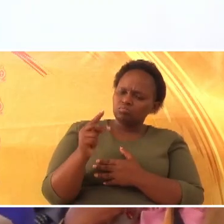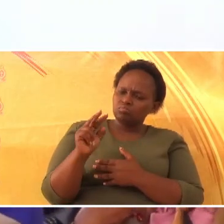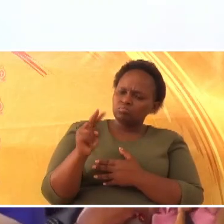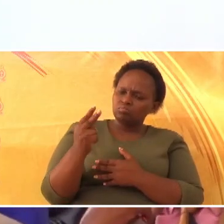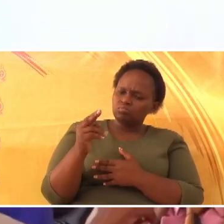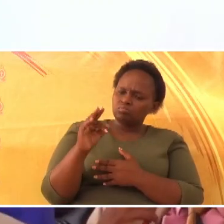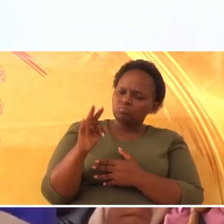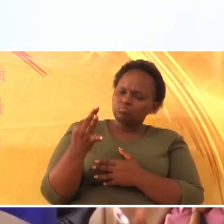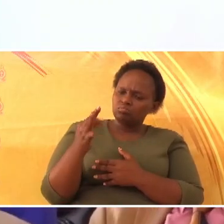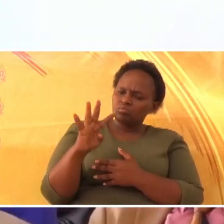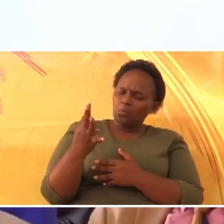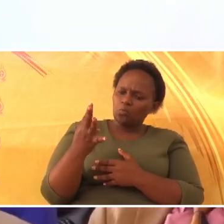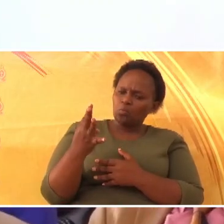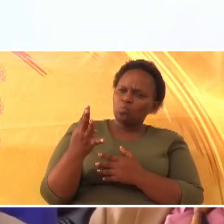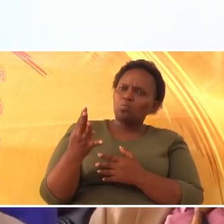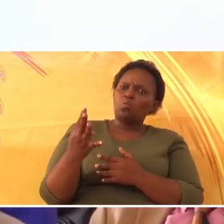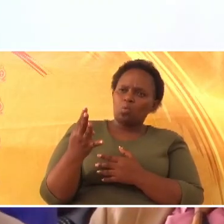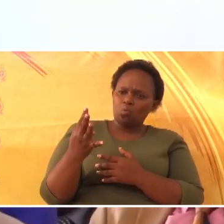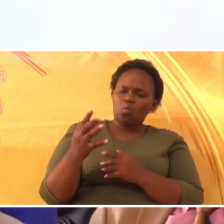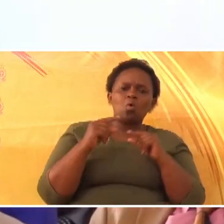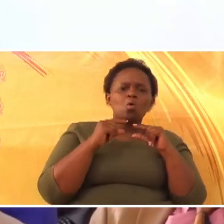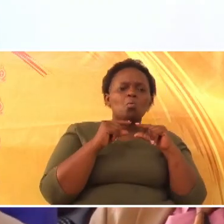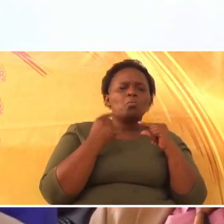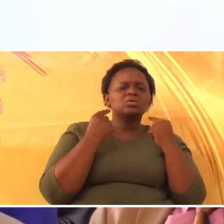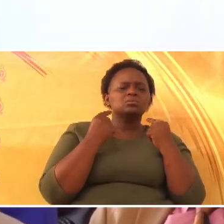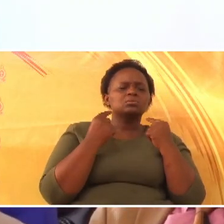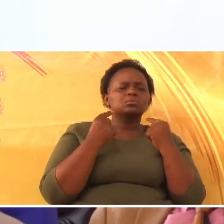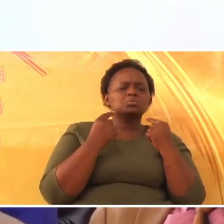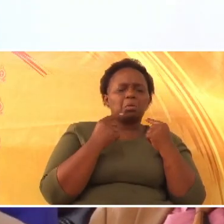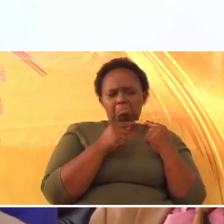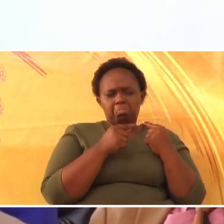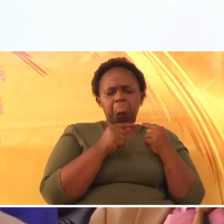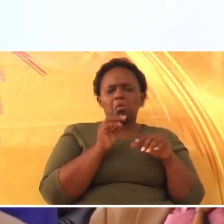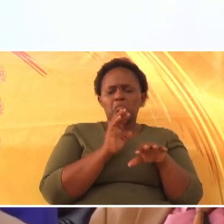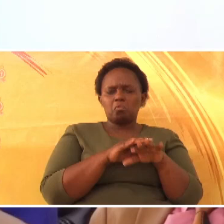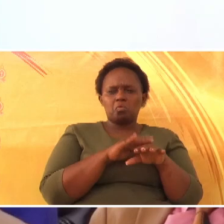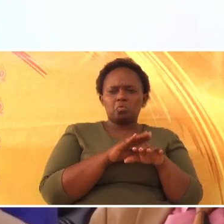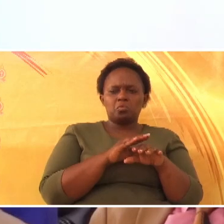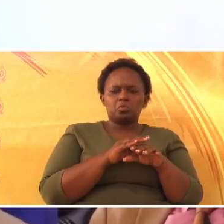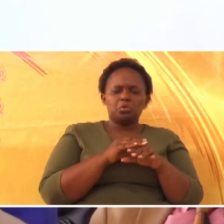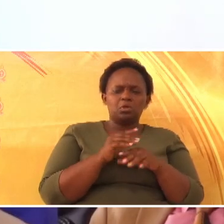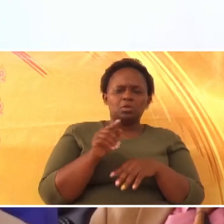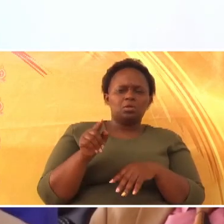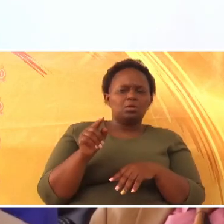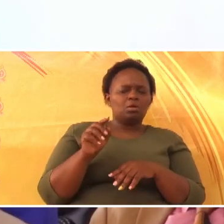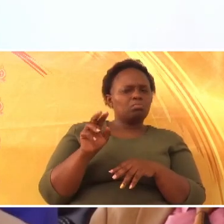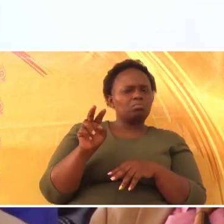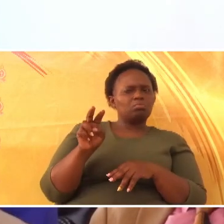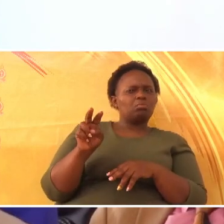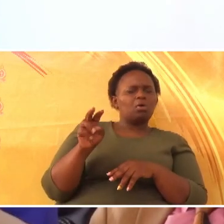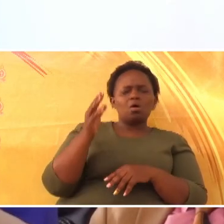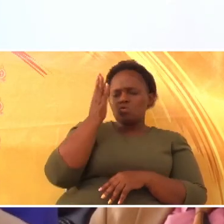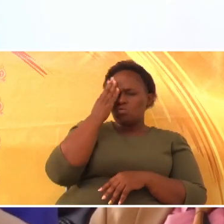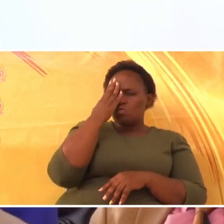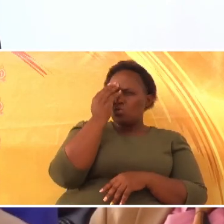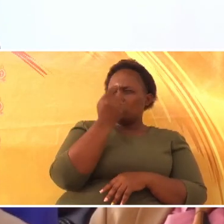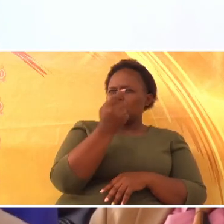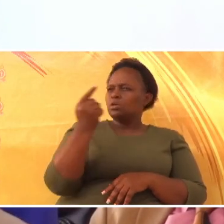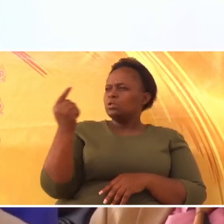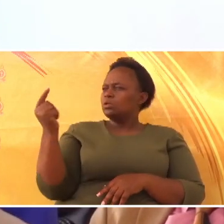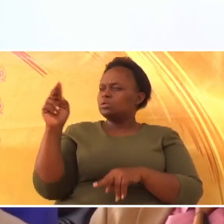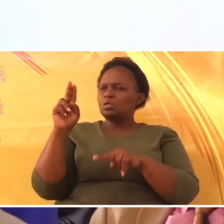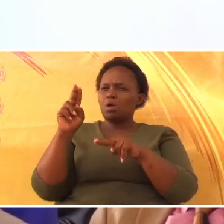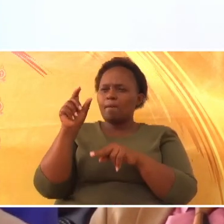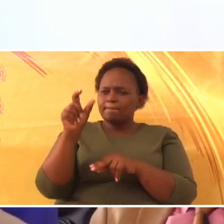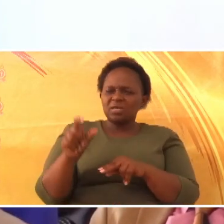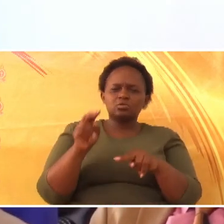Sasa mchungaji kwa sababu walikuwa mchungaji mzuri, ambaye anajua kila mtu hukawapi. Hata